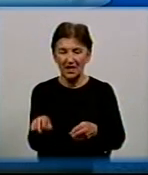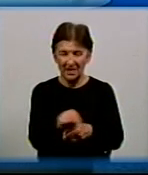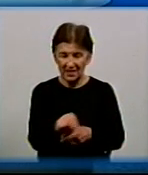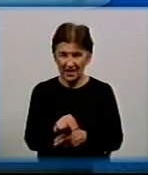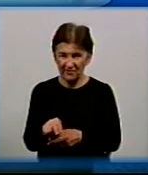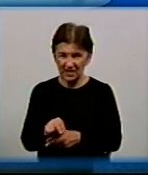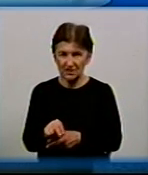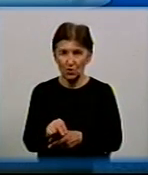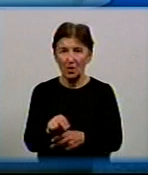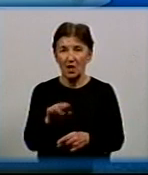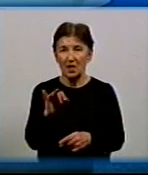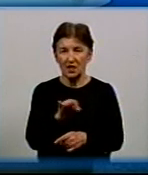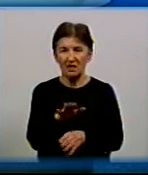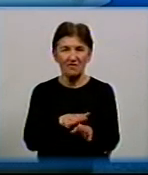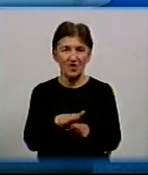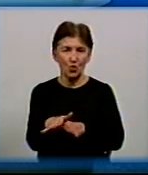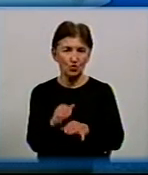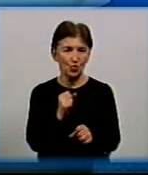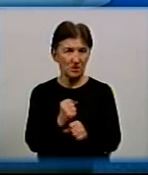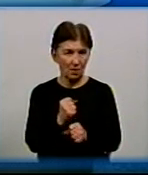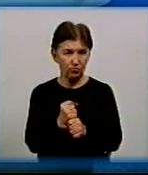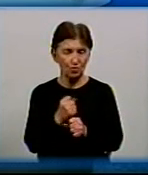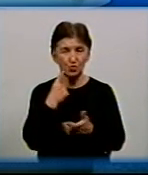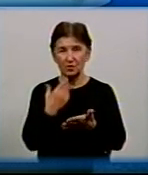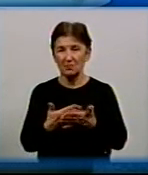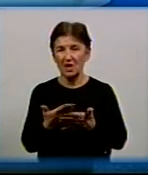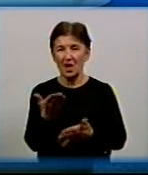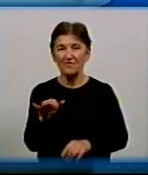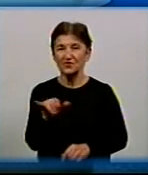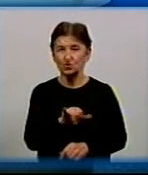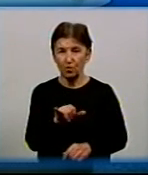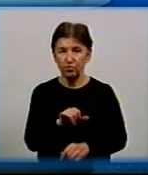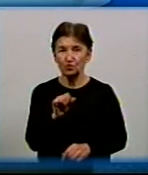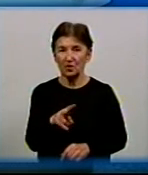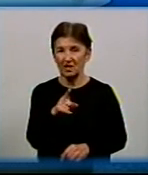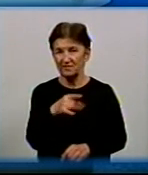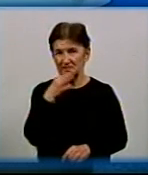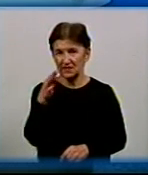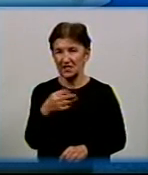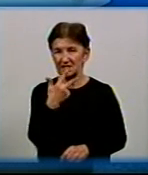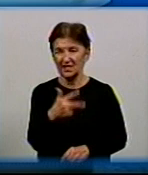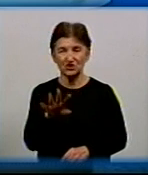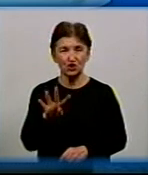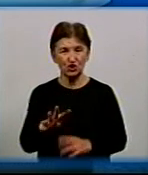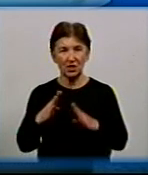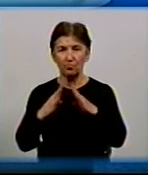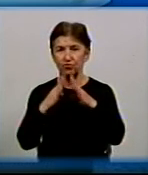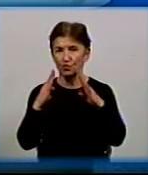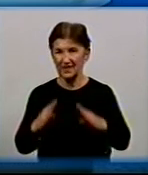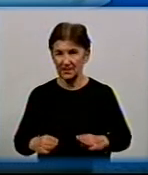поривів і виконують роботу. Наприклад, в суботу, так як ви казали, 34 будинка, ситуація до